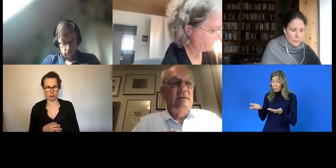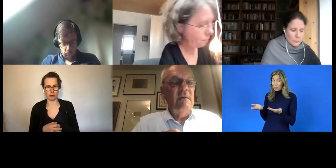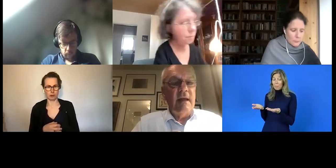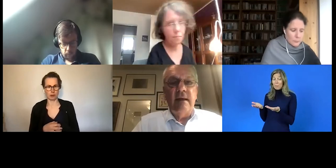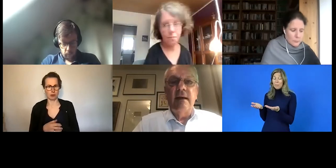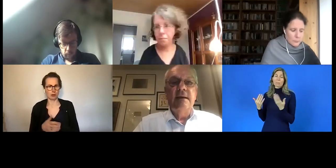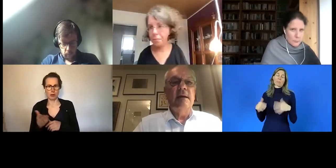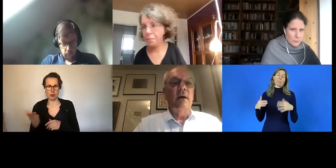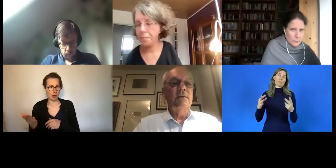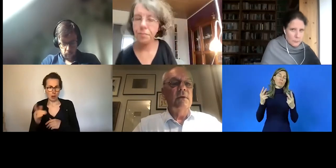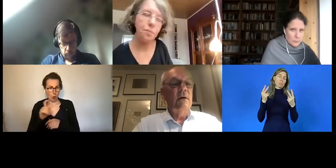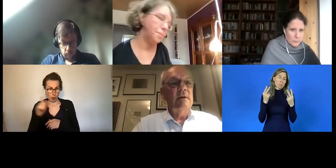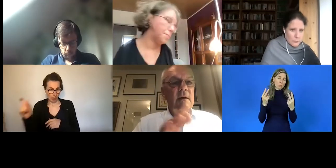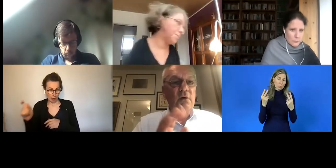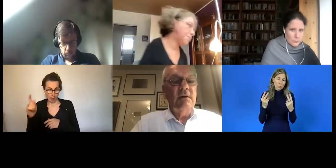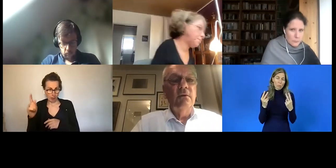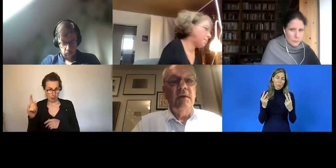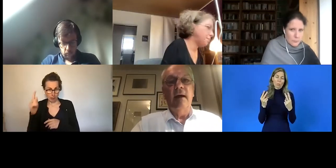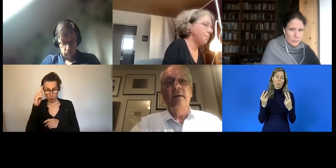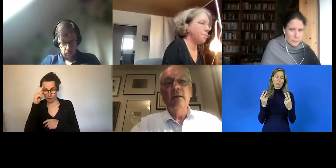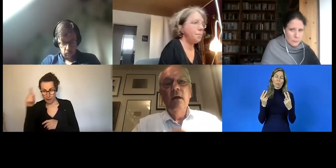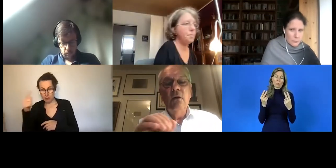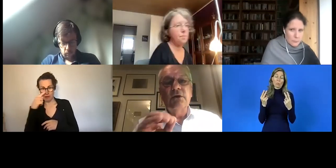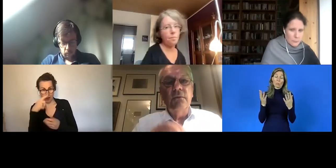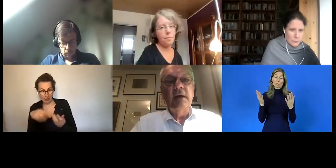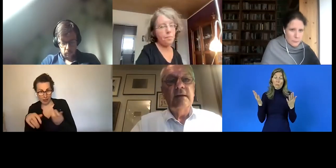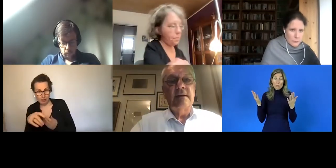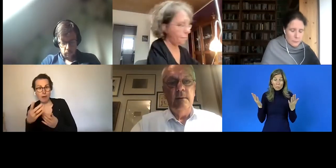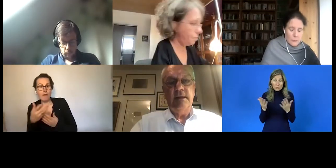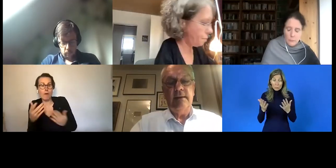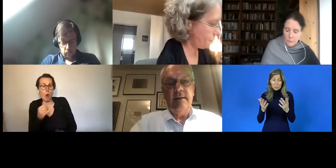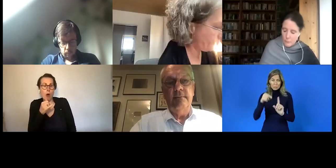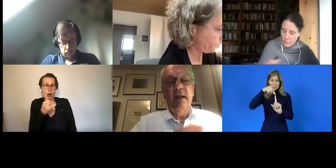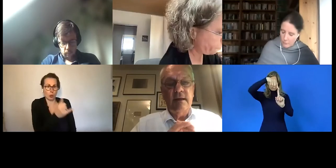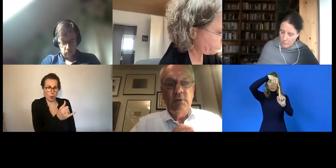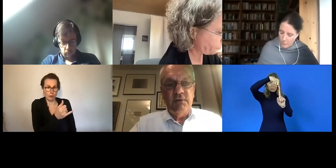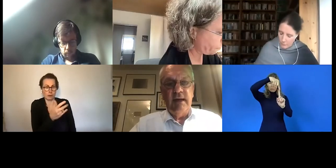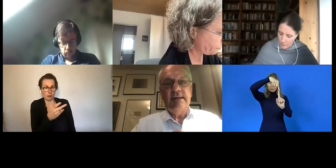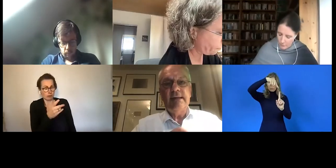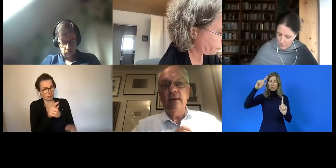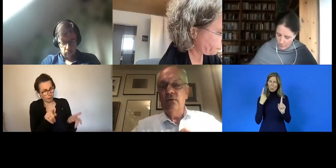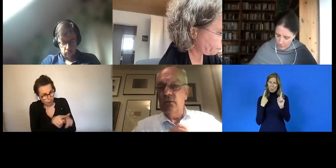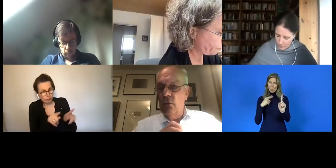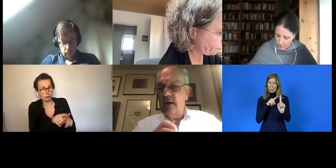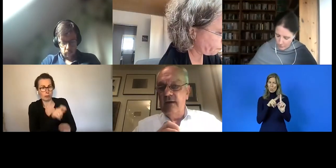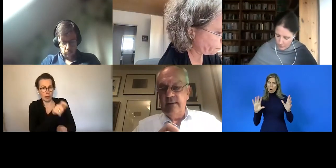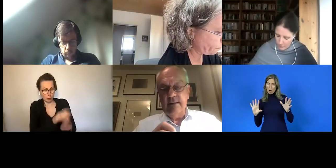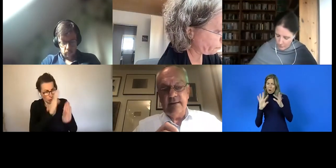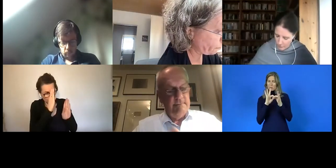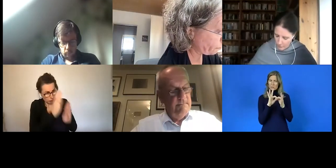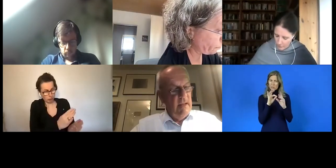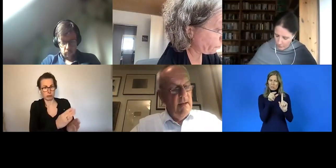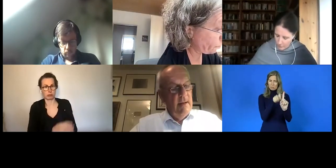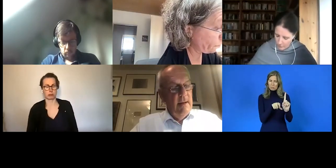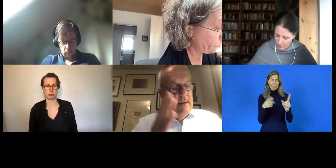wissen, wenn eine Krise auftaucht, dort rufe ich an und sofort ist jemand da. Das muss verlässlich und von hoher Qualität